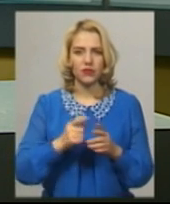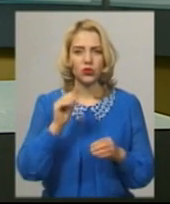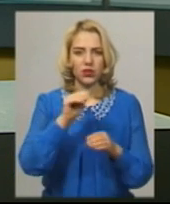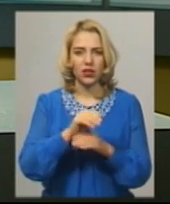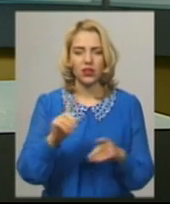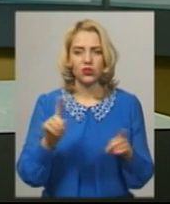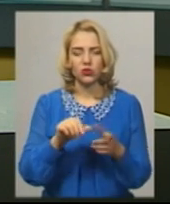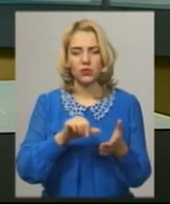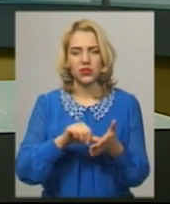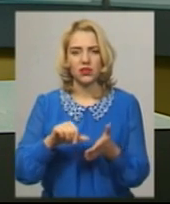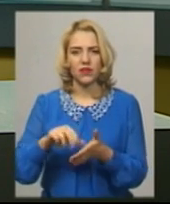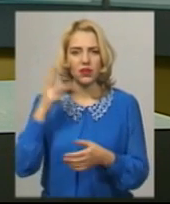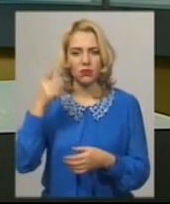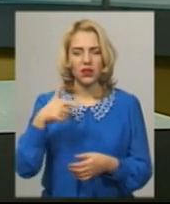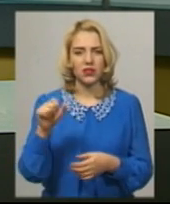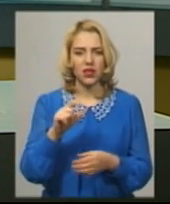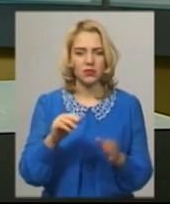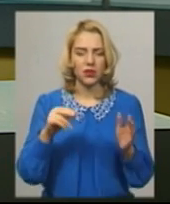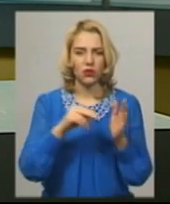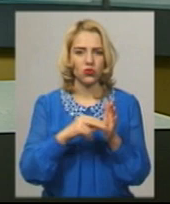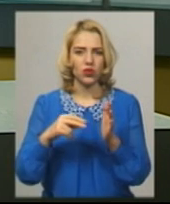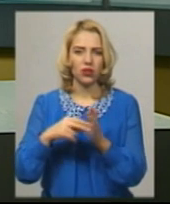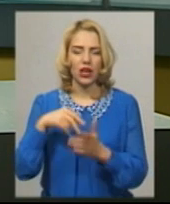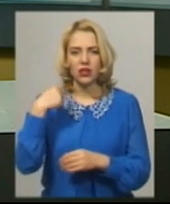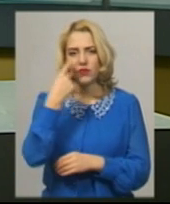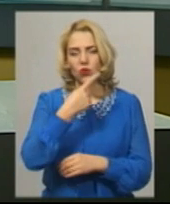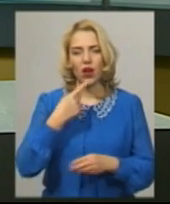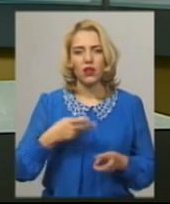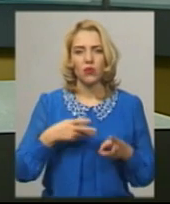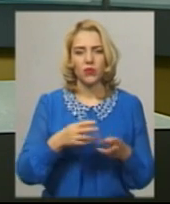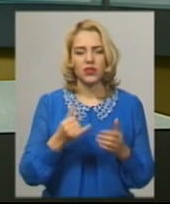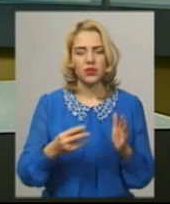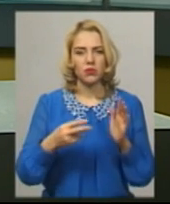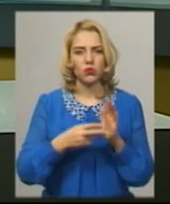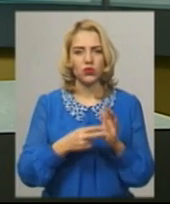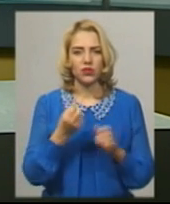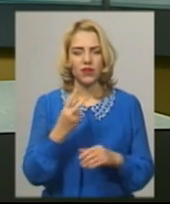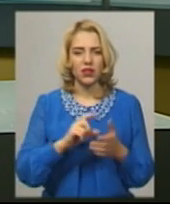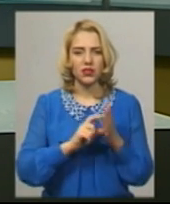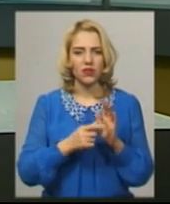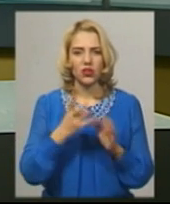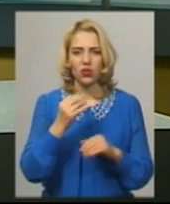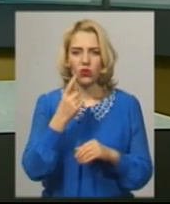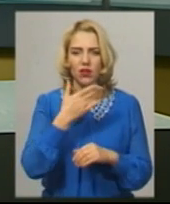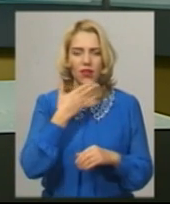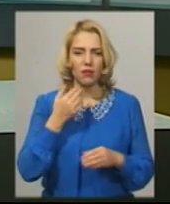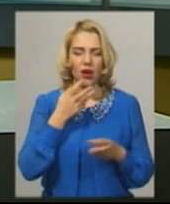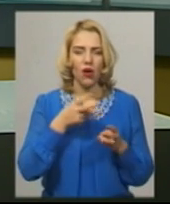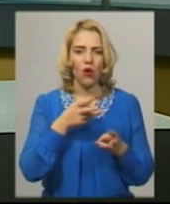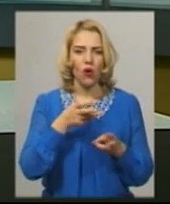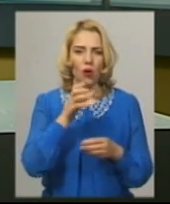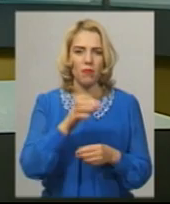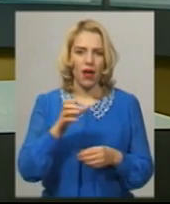Василь Гнаб. Додає, працівники «Хмельницьк Газ» підключають індивідуальне опалення. Наразі підключених 12 квартир, проте жодна не